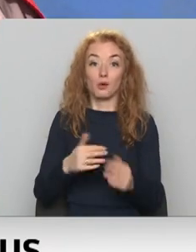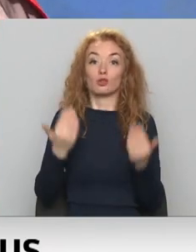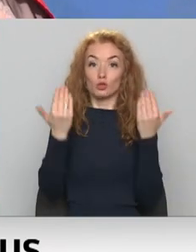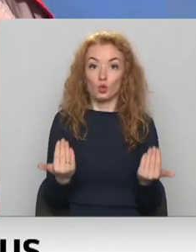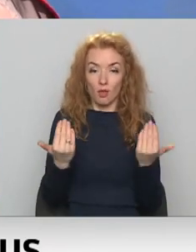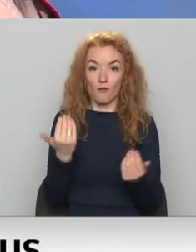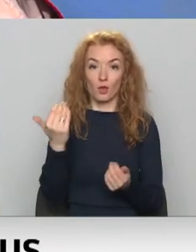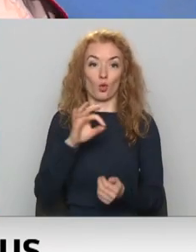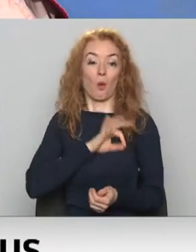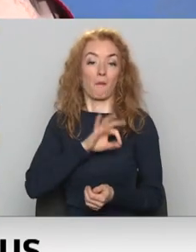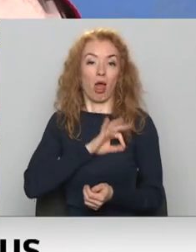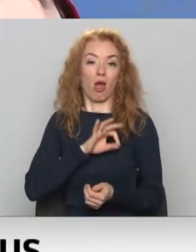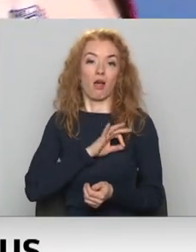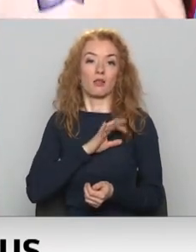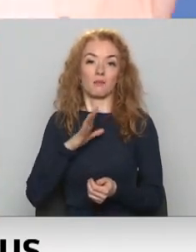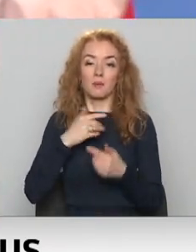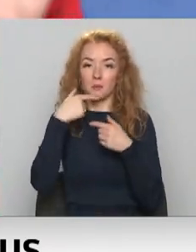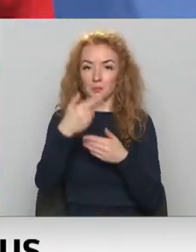nopēlni tika īpaši godināti.